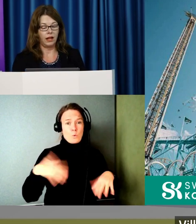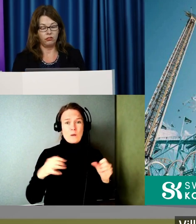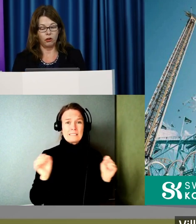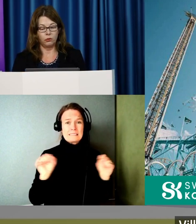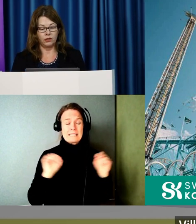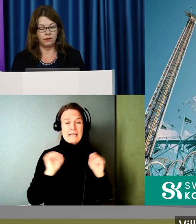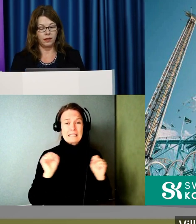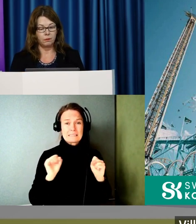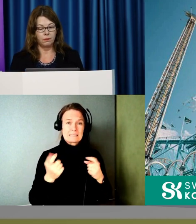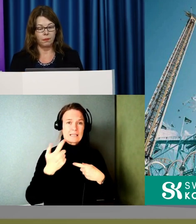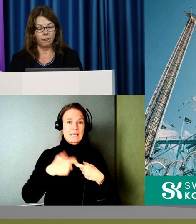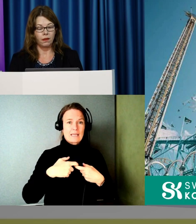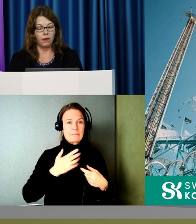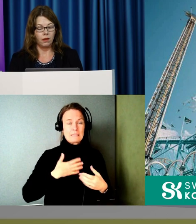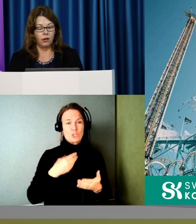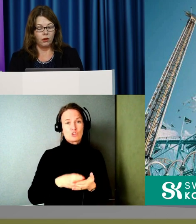mig i den här köpprocessen.